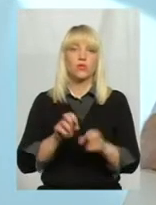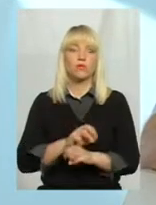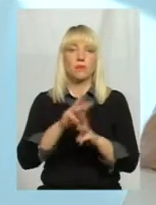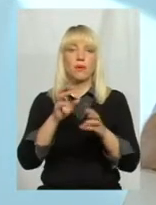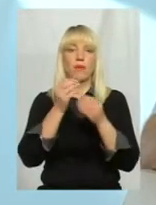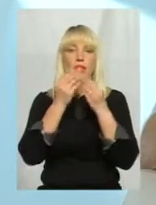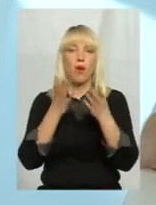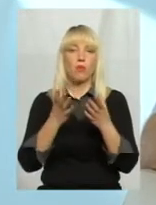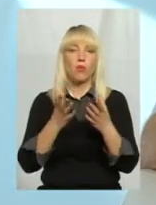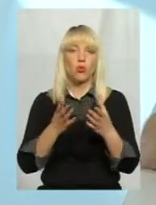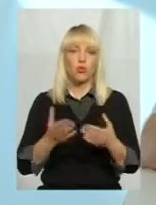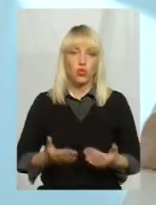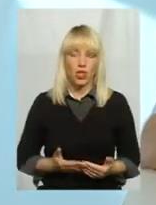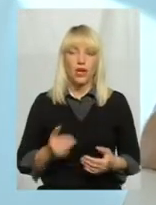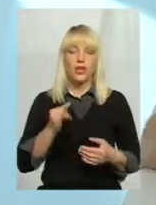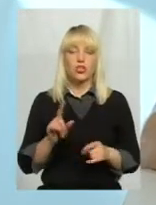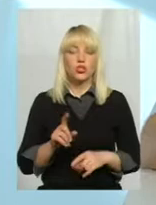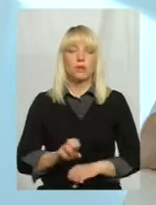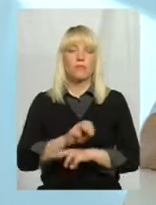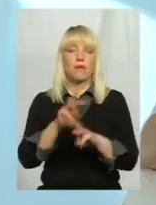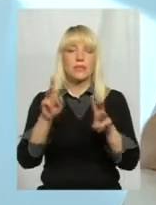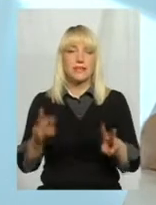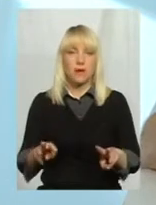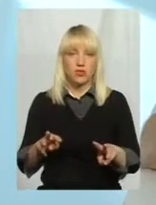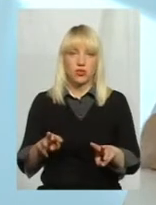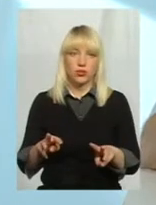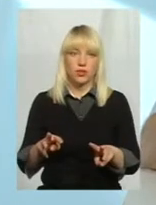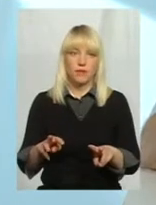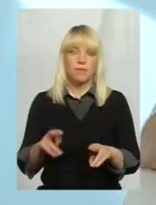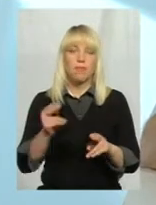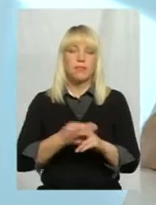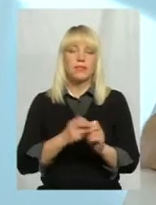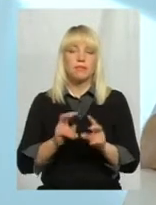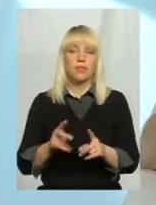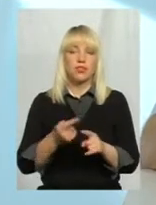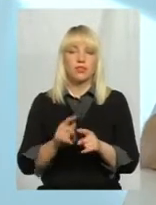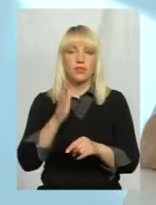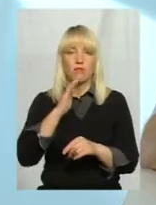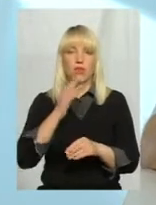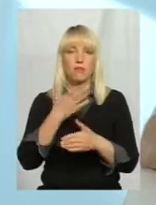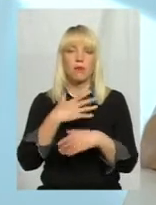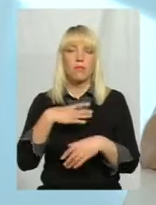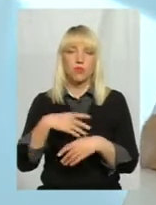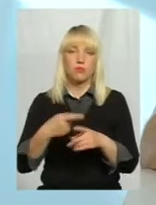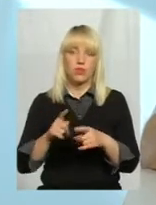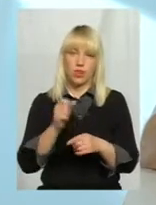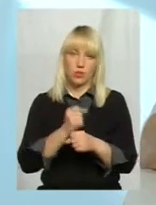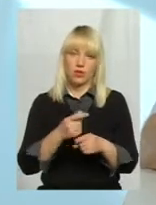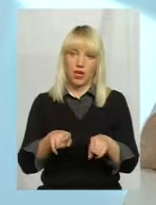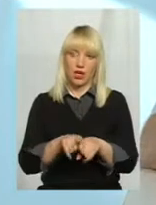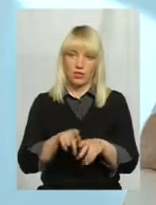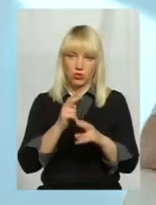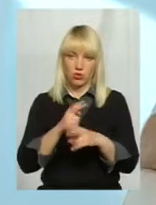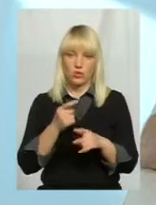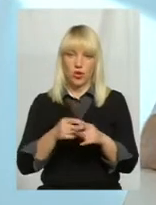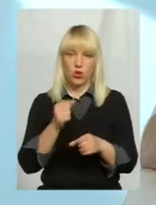благополуччя, і для того, щоб забезпечити безпечність цієї води, ми мусимо це робити, це така технологія, це розроблені,